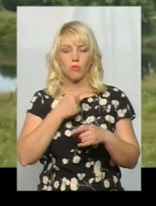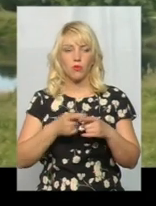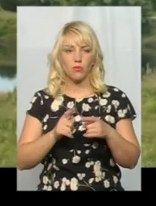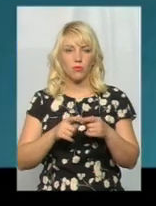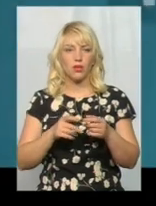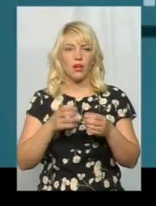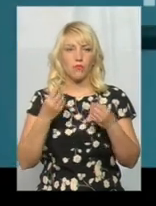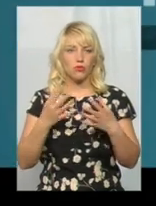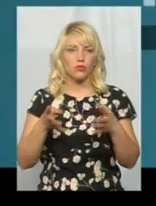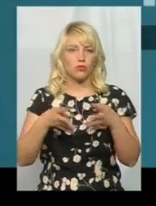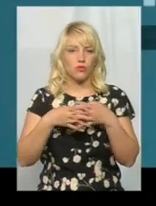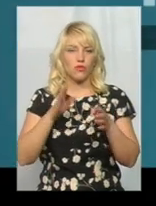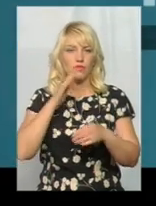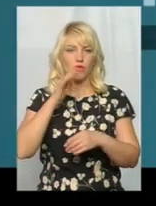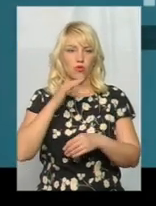водою і все.